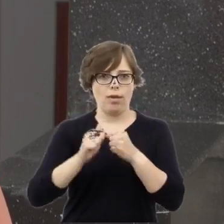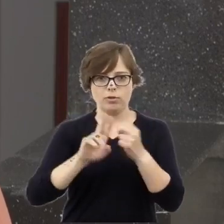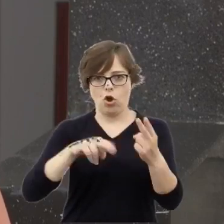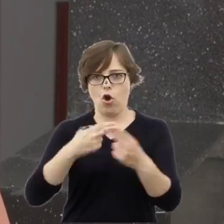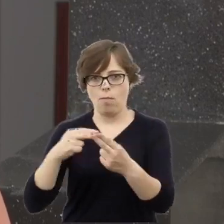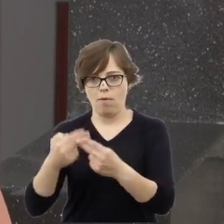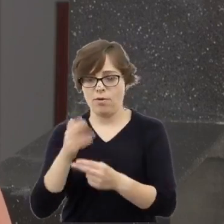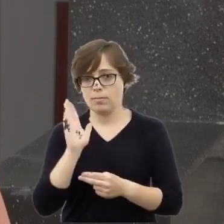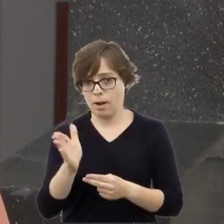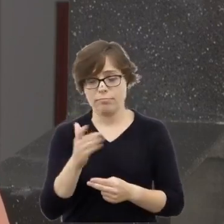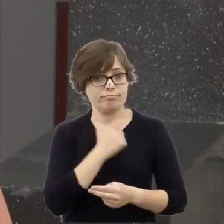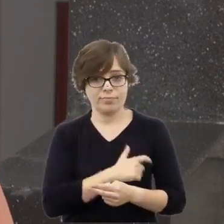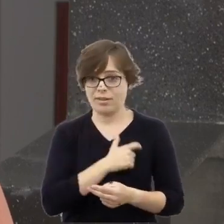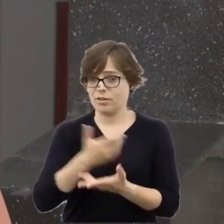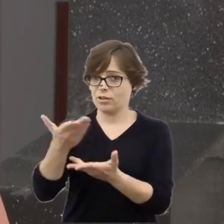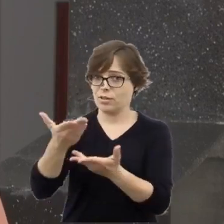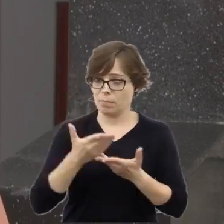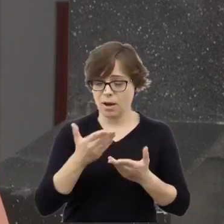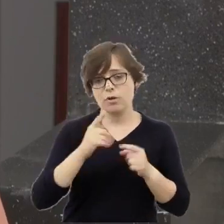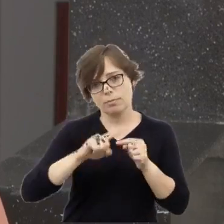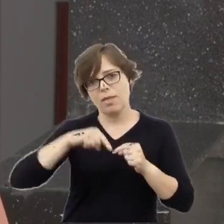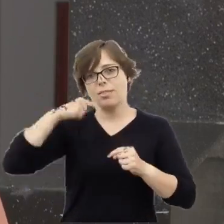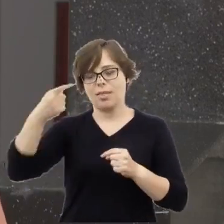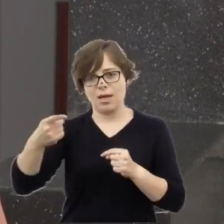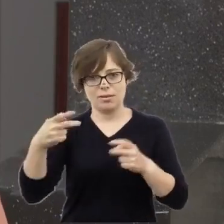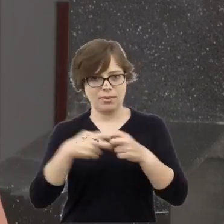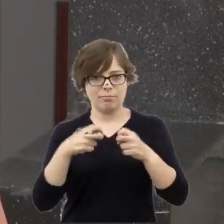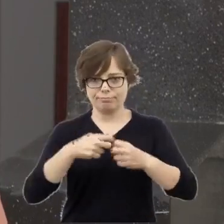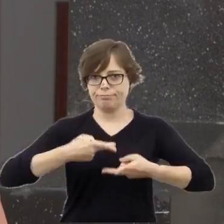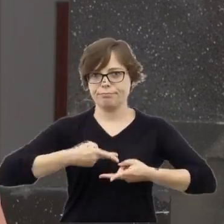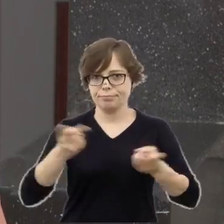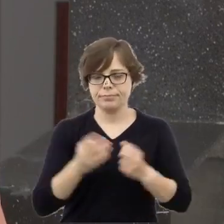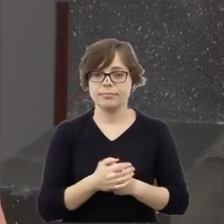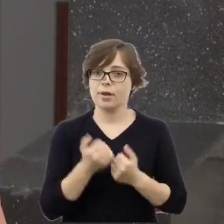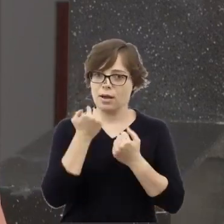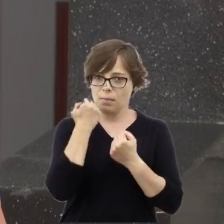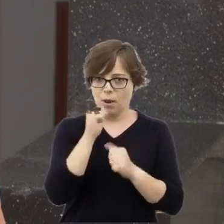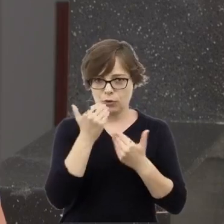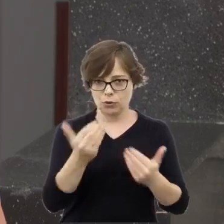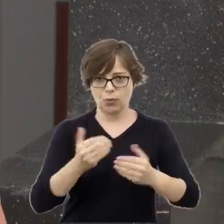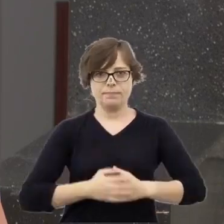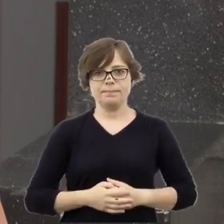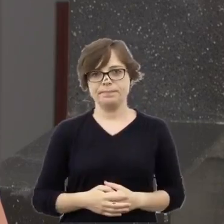Państwa zapraszam na naszą kolejną audycję. Dziękuję uprzejmie.